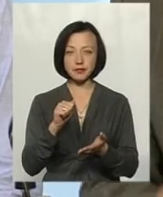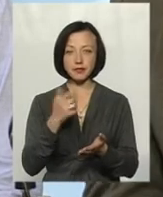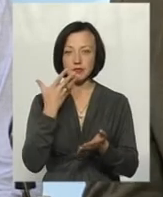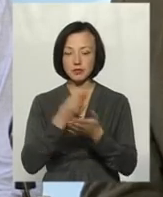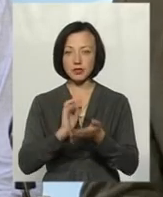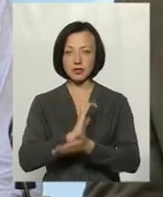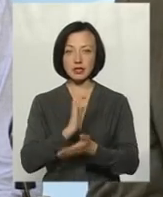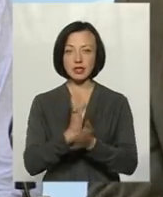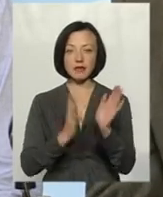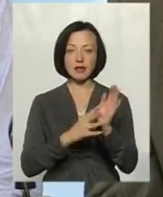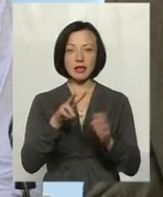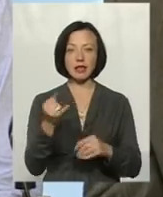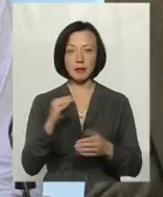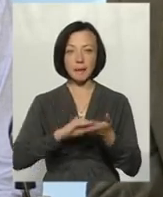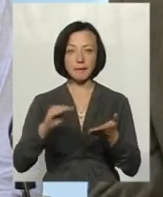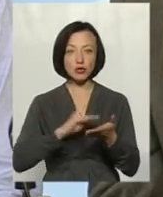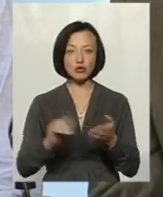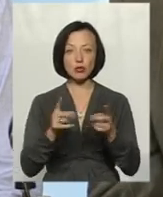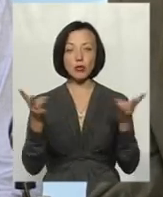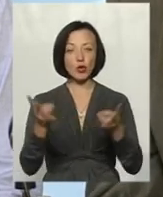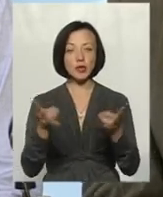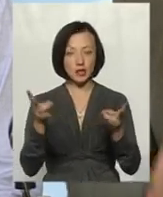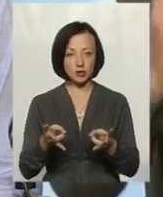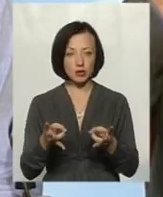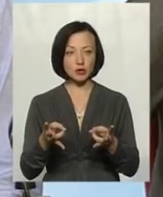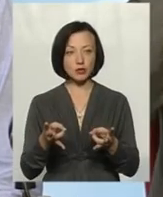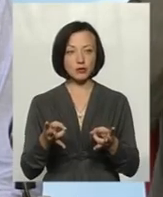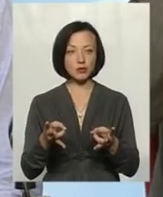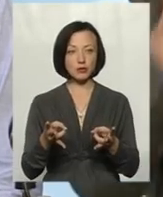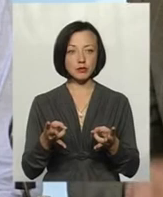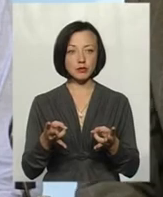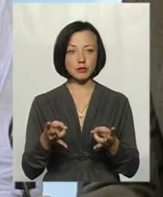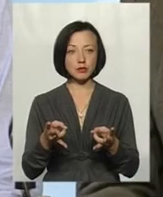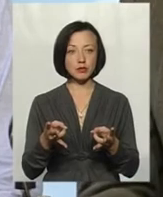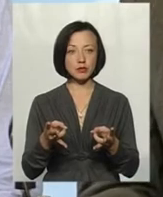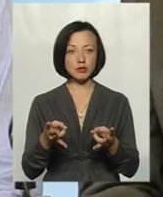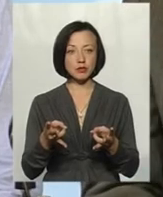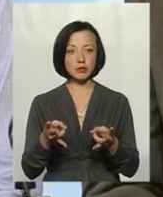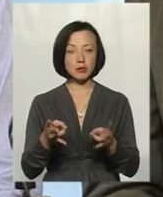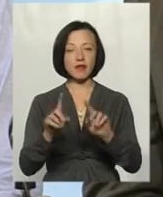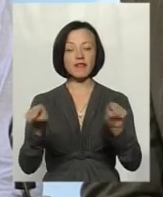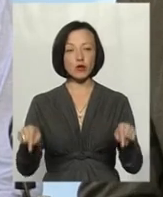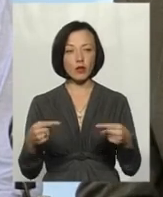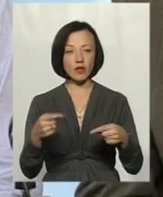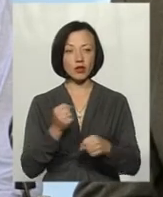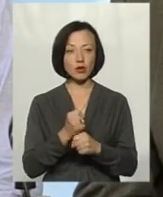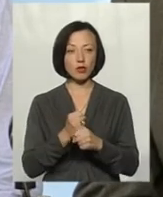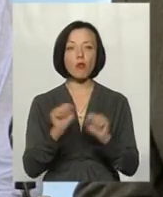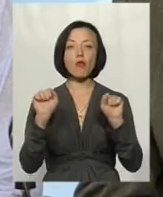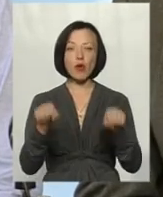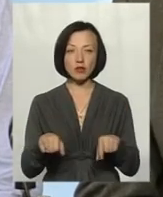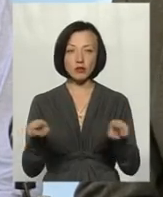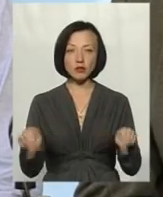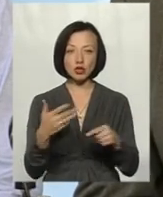пишу, що потрібно відновити роботу, можна